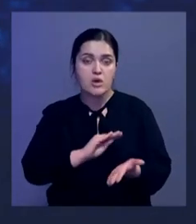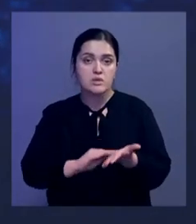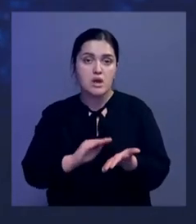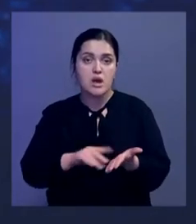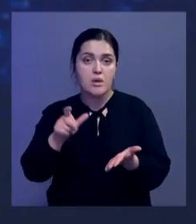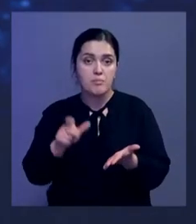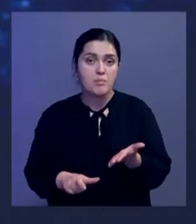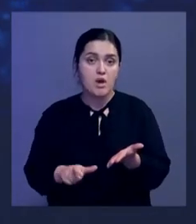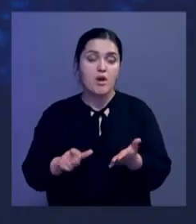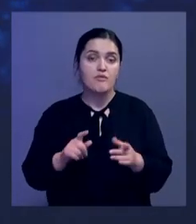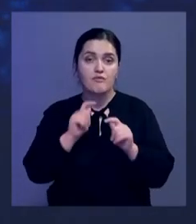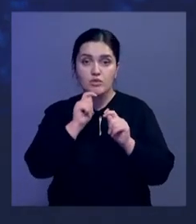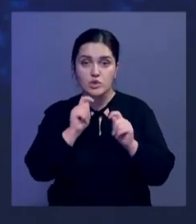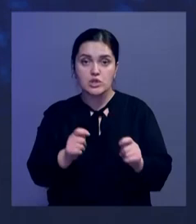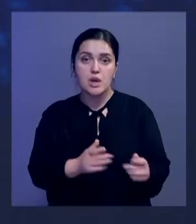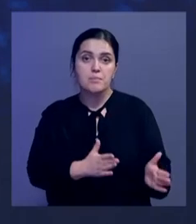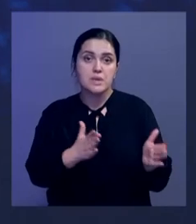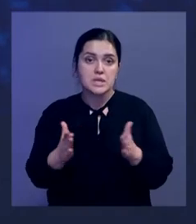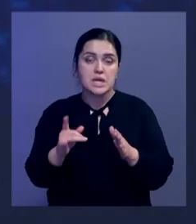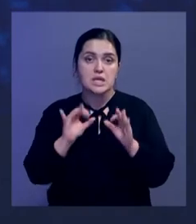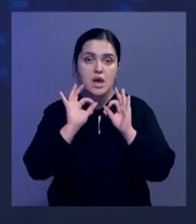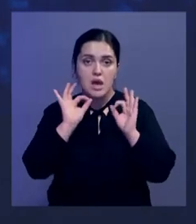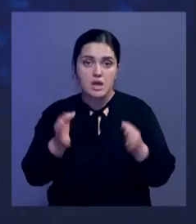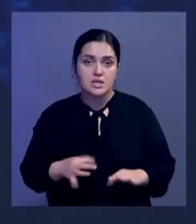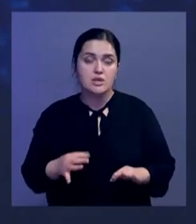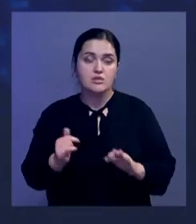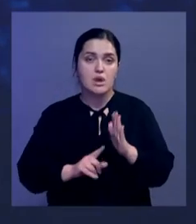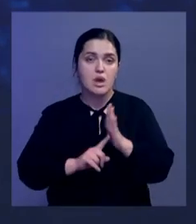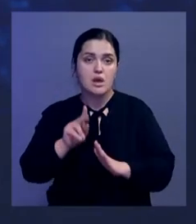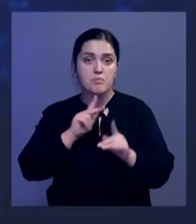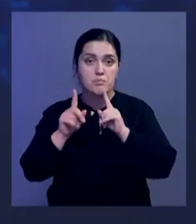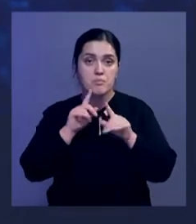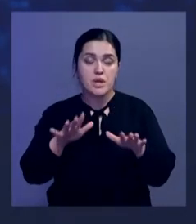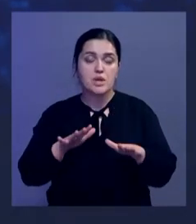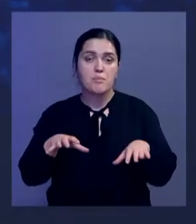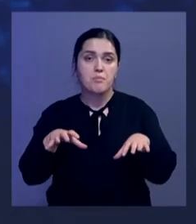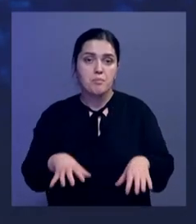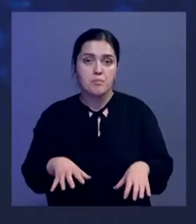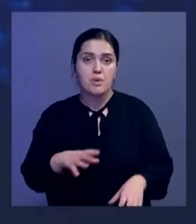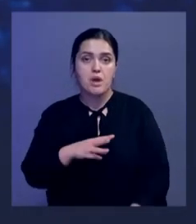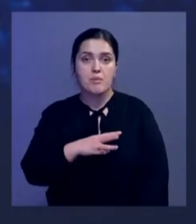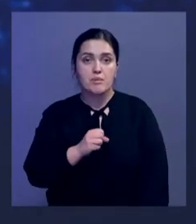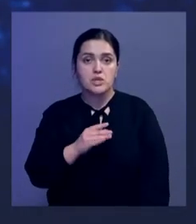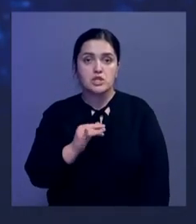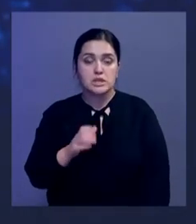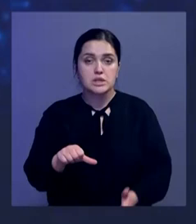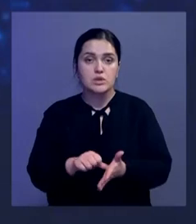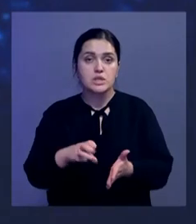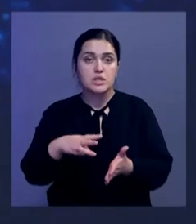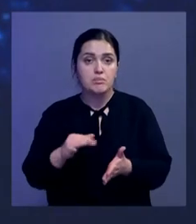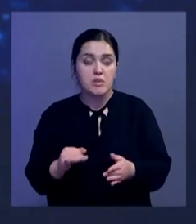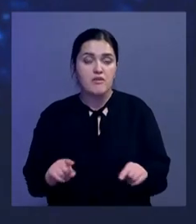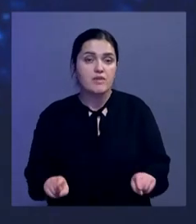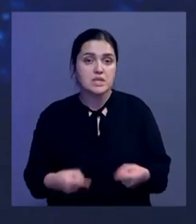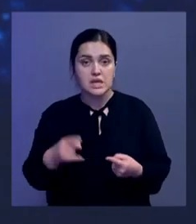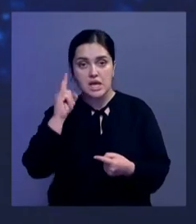информации, однако само вручение перенесли на осеннюю сессию парламента. Председатель Мажелиса Нурлан Нигматуллин подчеркнул роль СМИ в развитии